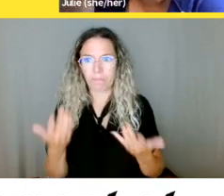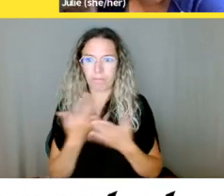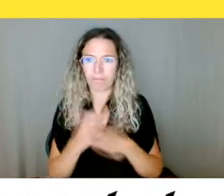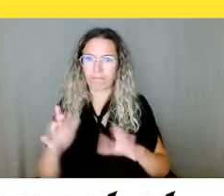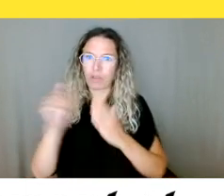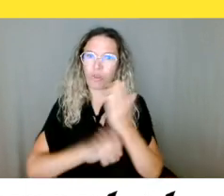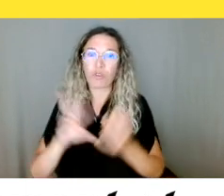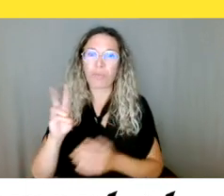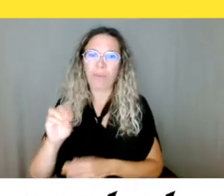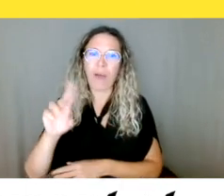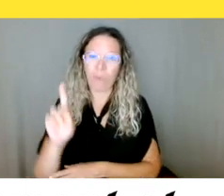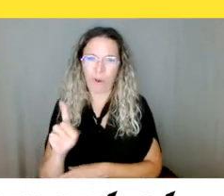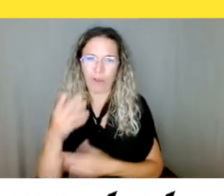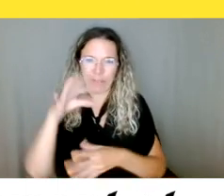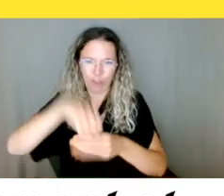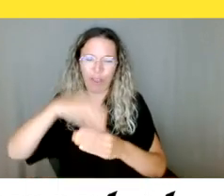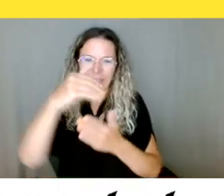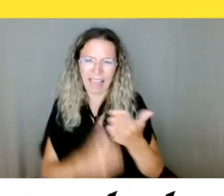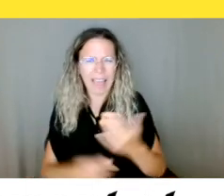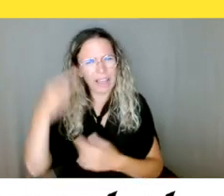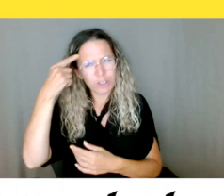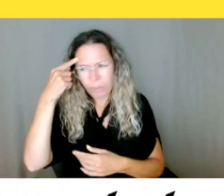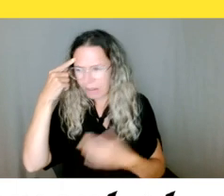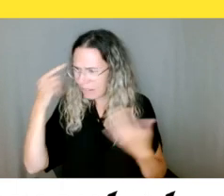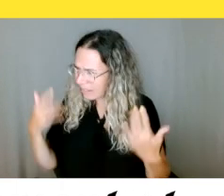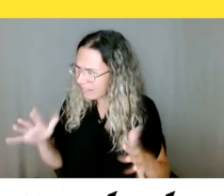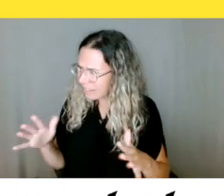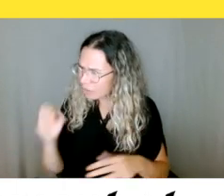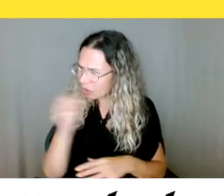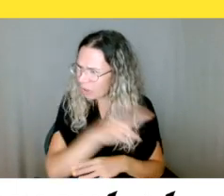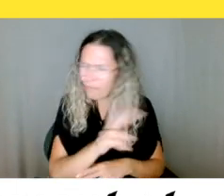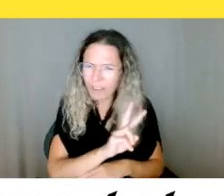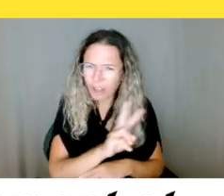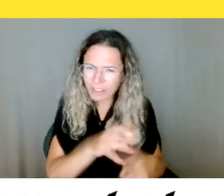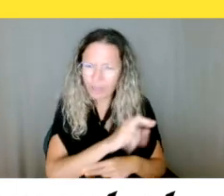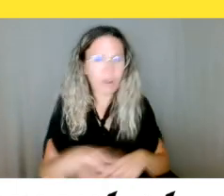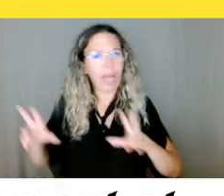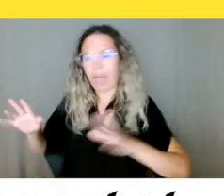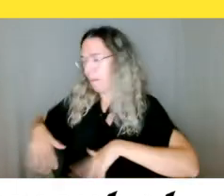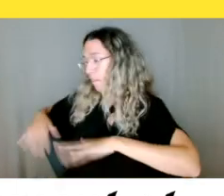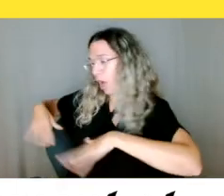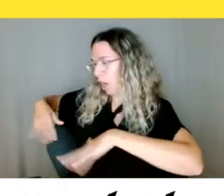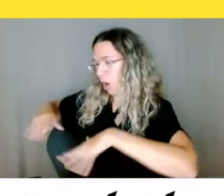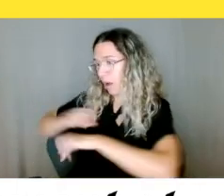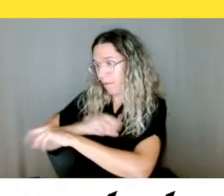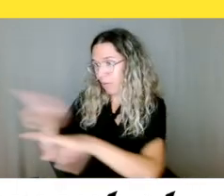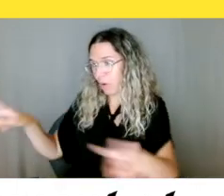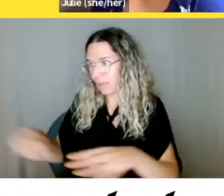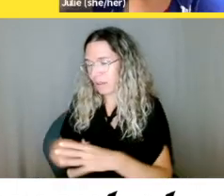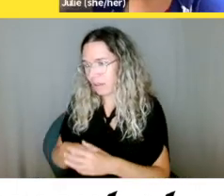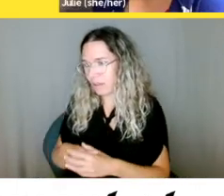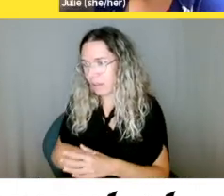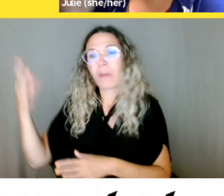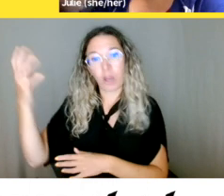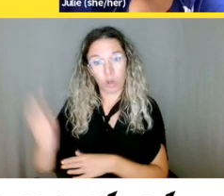Non, pas encore. Ils ont reçu les guides juridiques, mais pas les documents avec les liens. Ah,